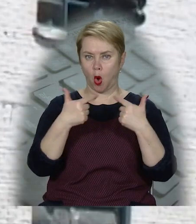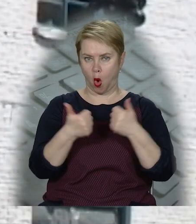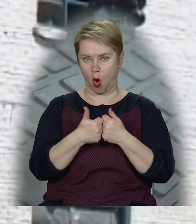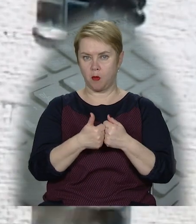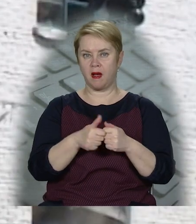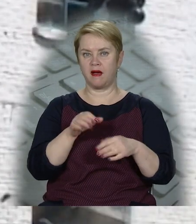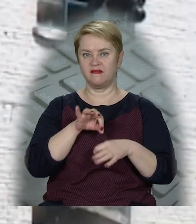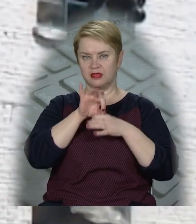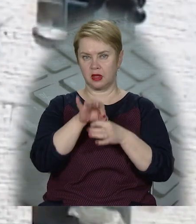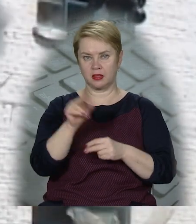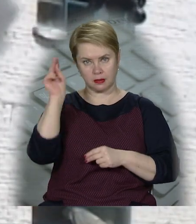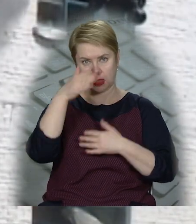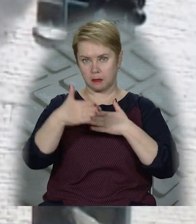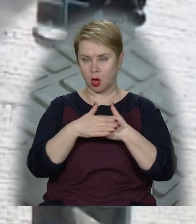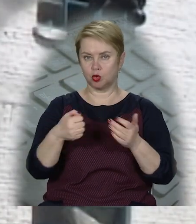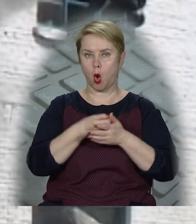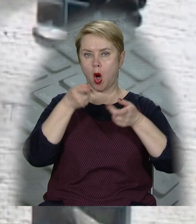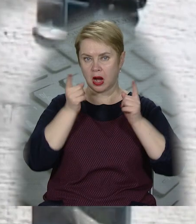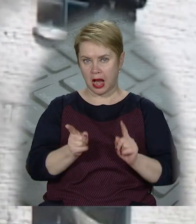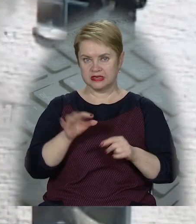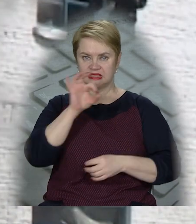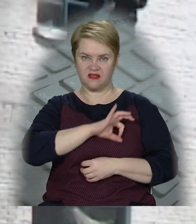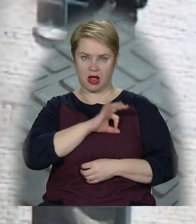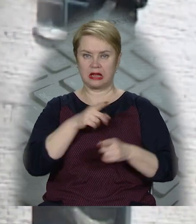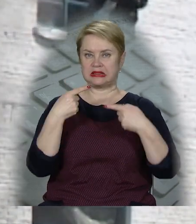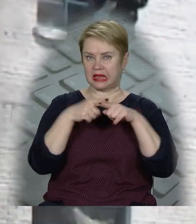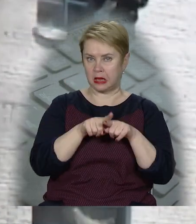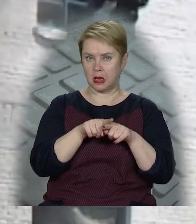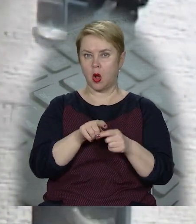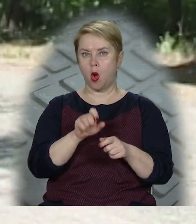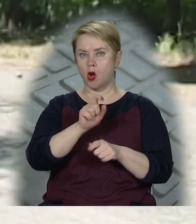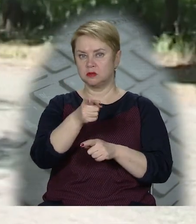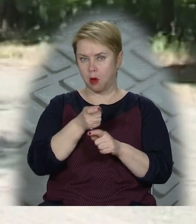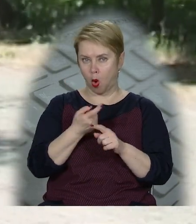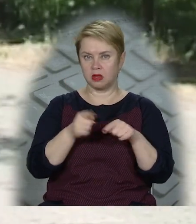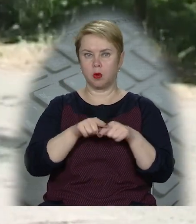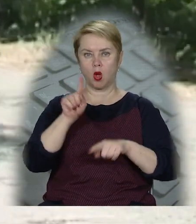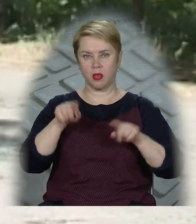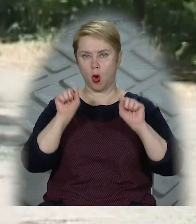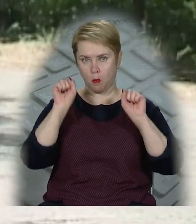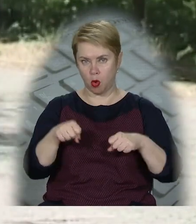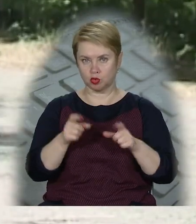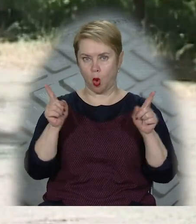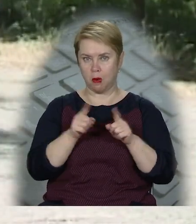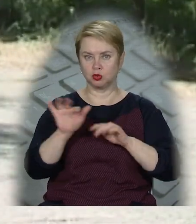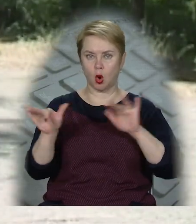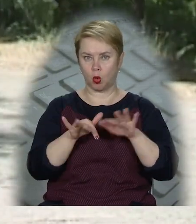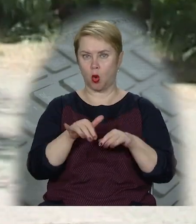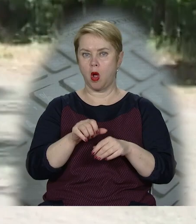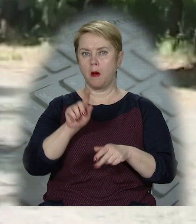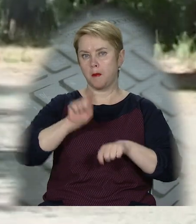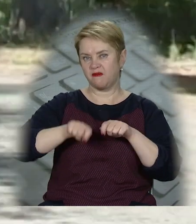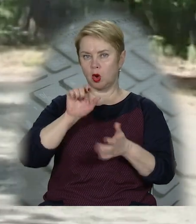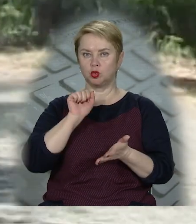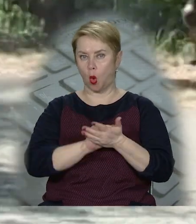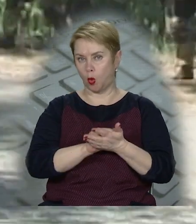Вишкіл відбувається в умовах наближених до реальних з використанням техніки та озброєння, тому подекуди можливе обмеження руху, перевірка